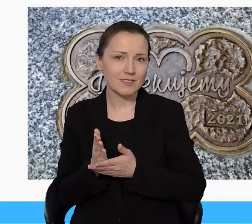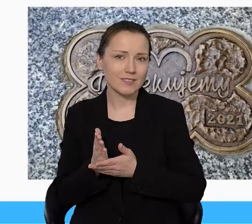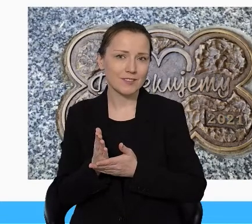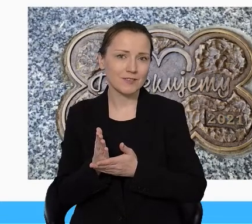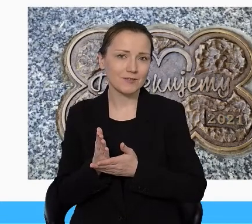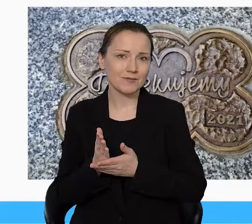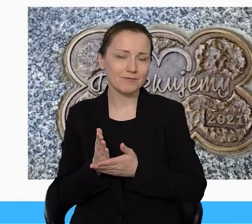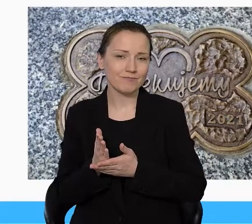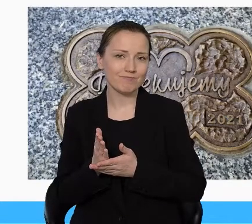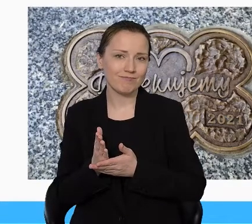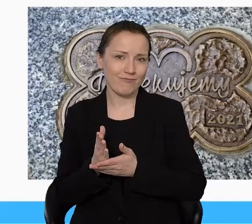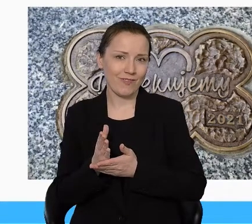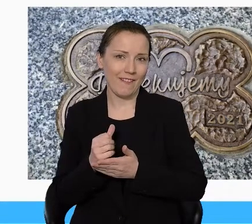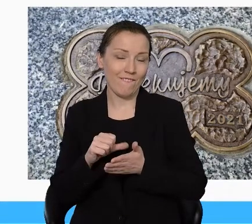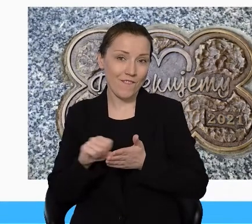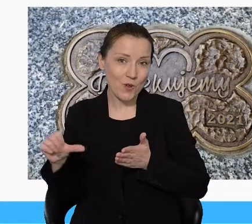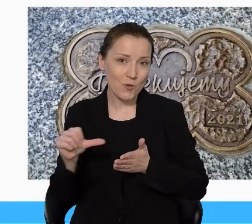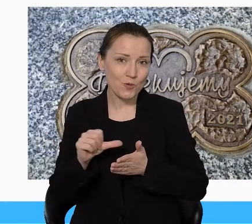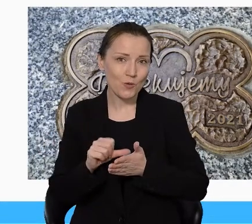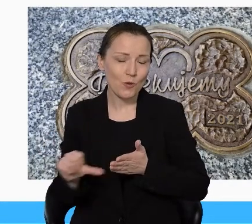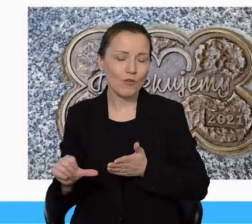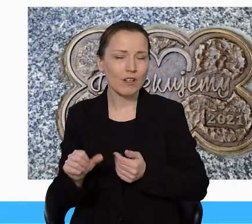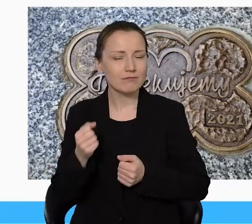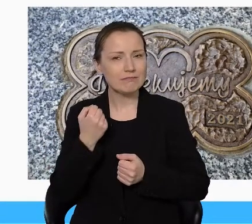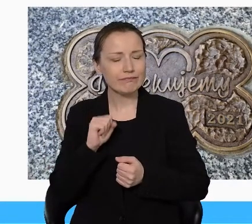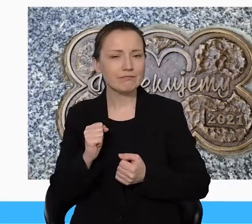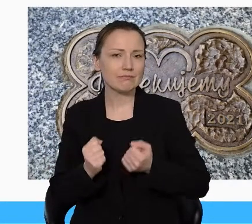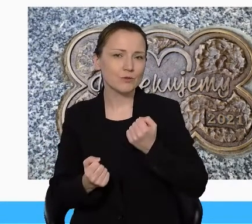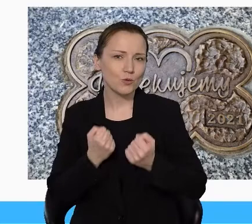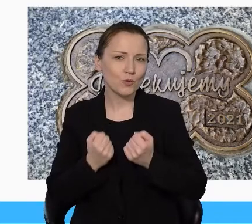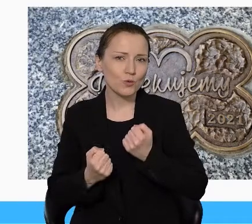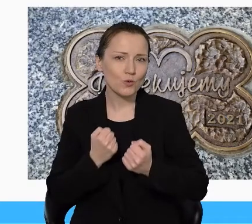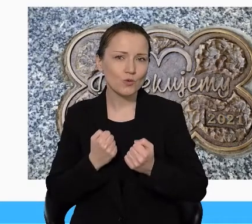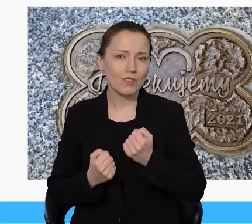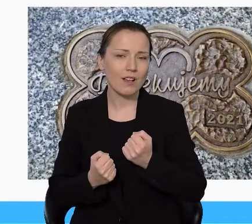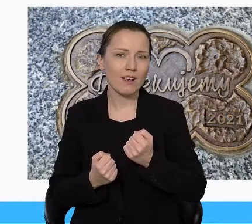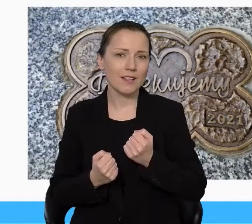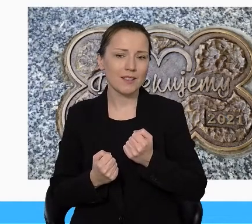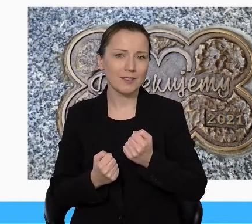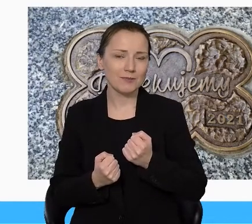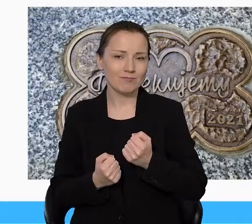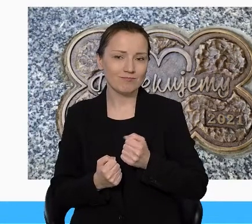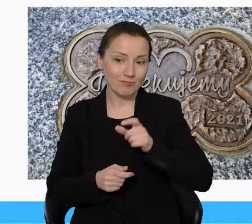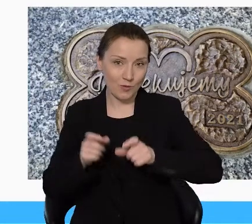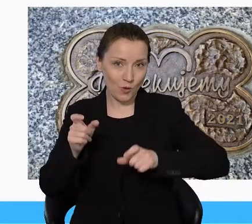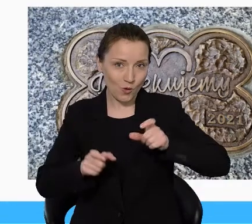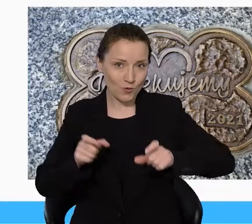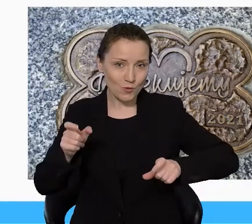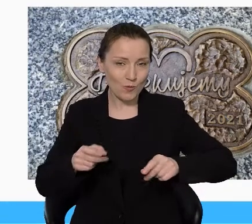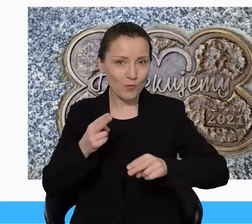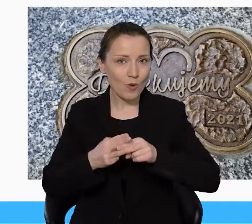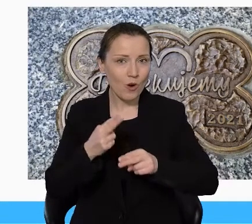ceniona, wyjątkowa i często bardzo trudna, jak pomoc bezpośrednio chorym w miejscu, gdzie